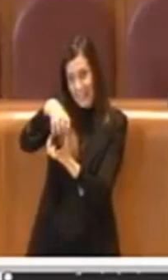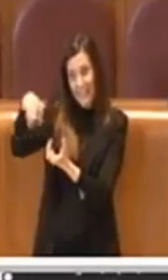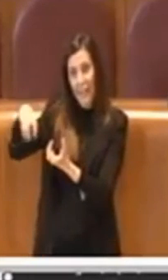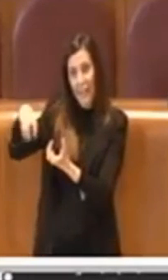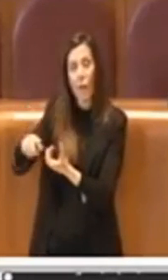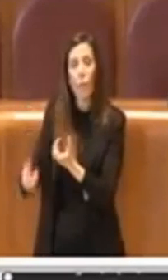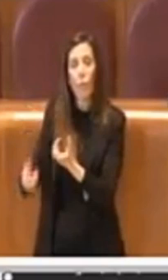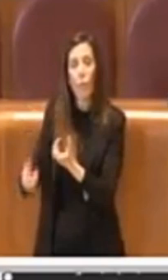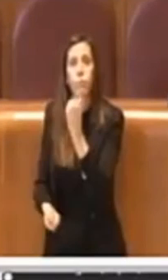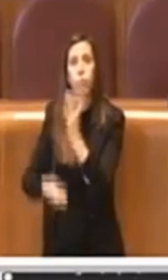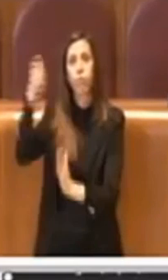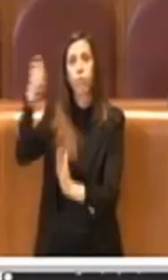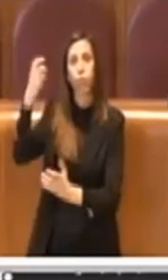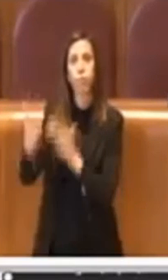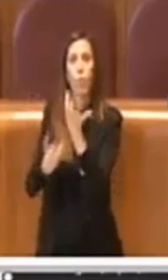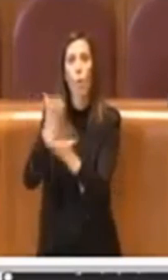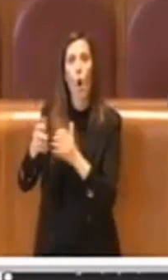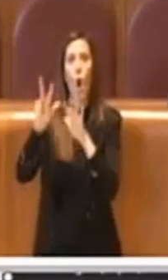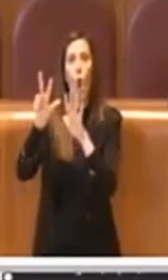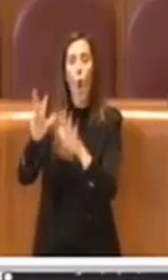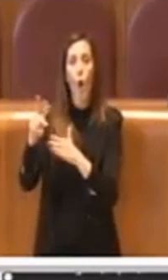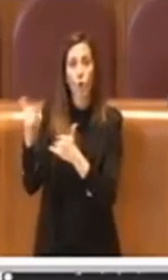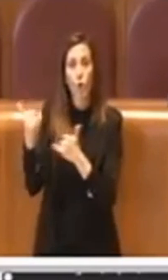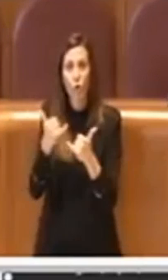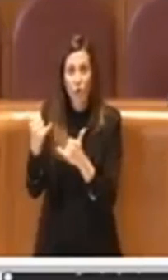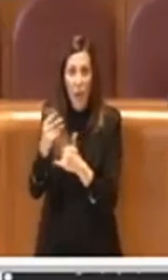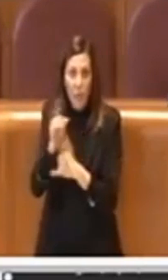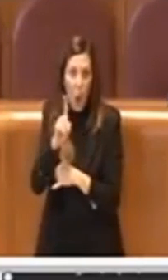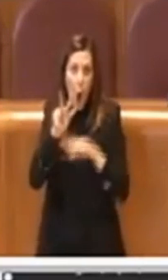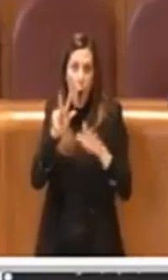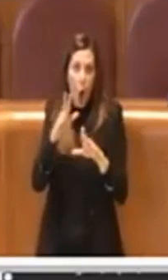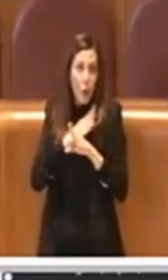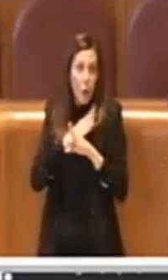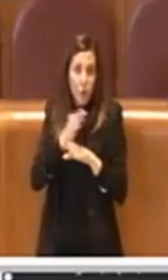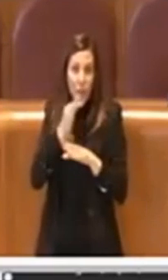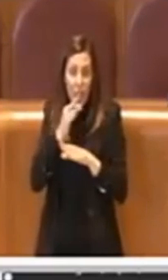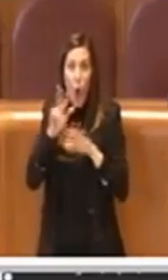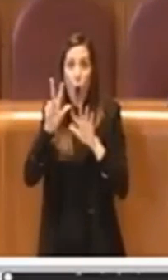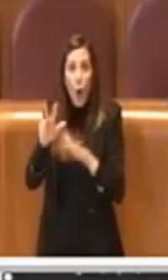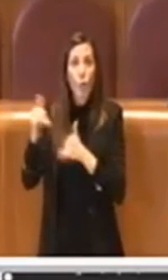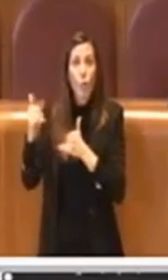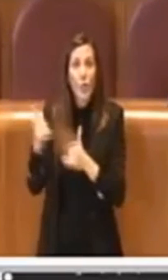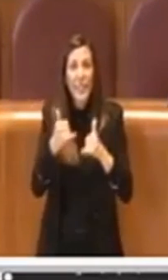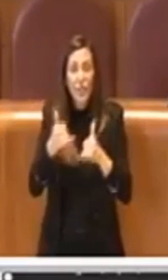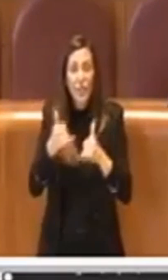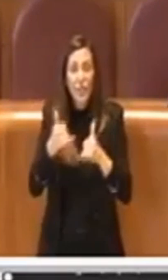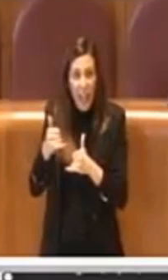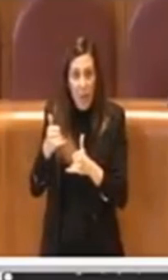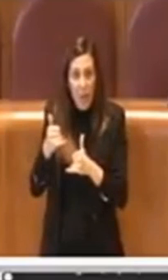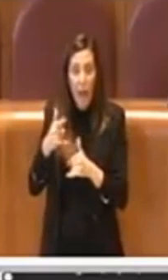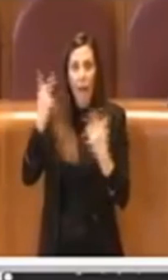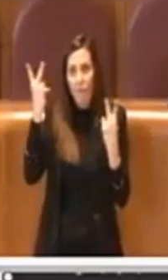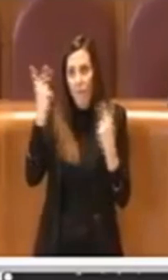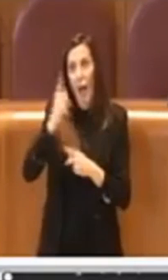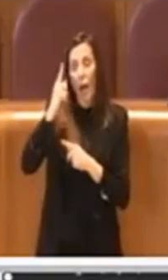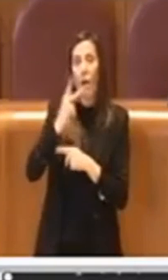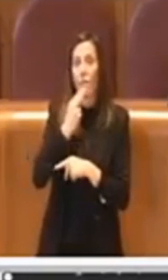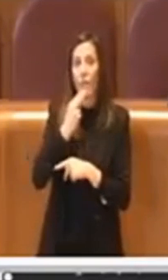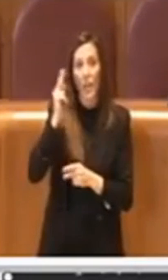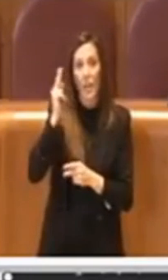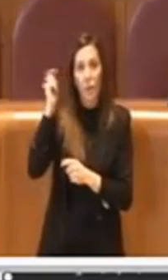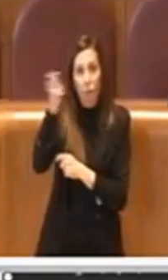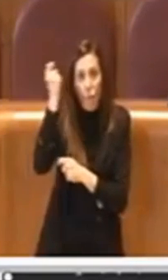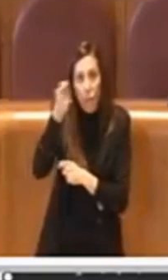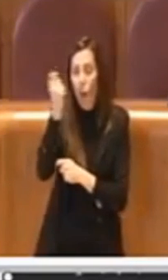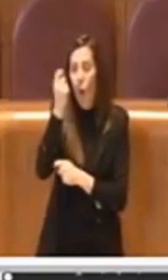incendiato l'8 dicembre, non l'8 agosto, l'8 dicembre. I vigili del fuoco sono intervenuti in 8 minuti ed è in realtà